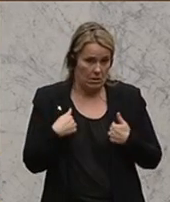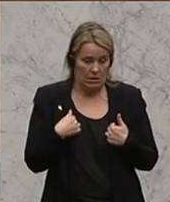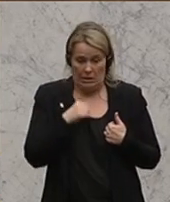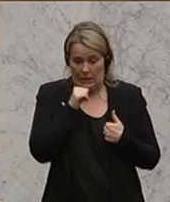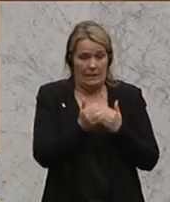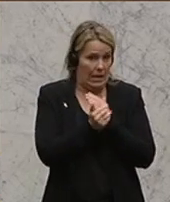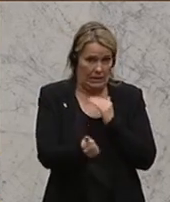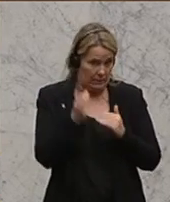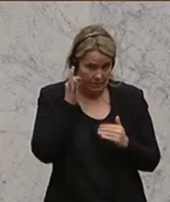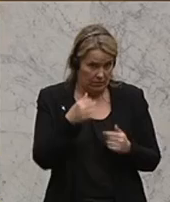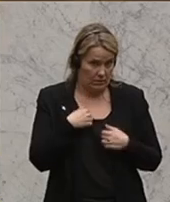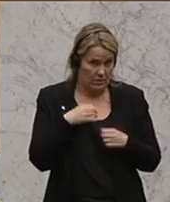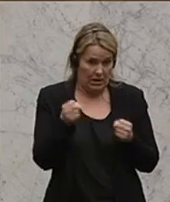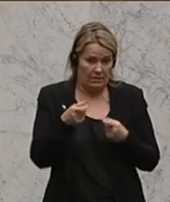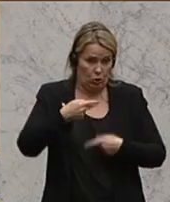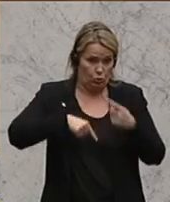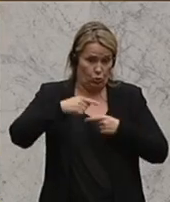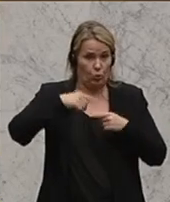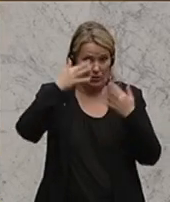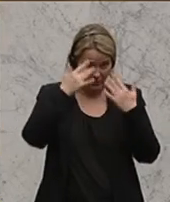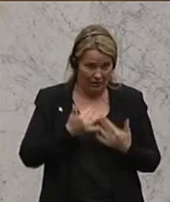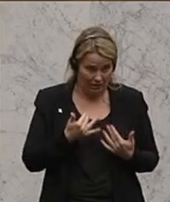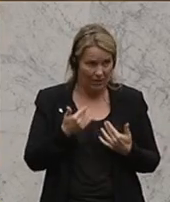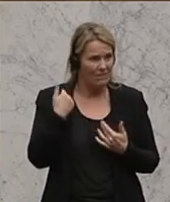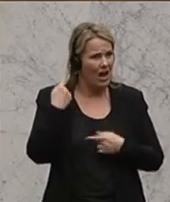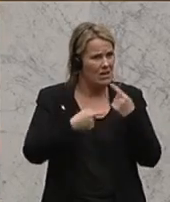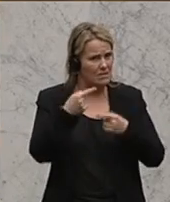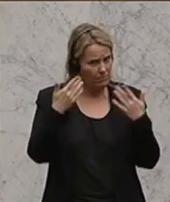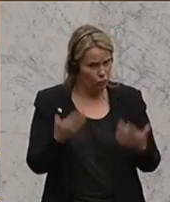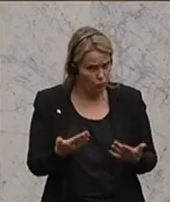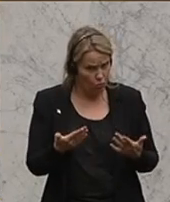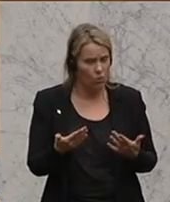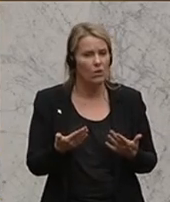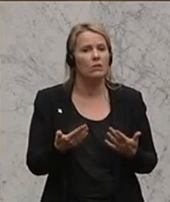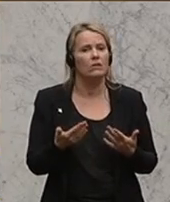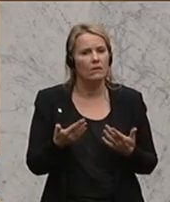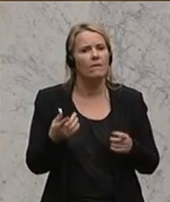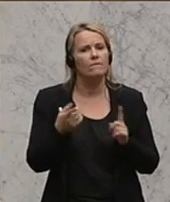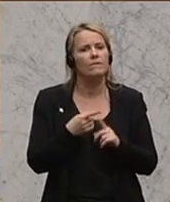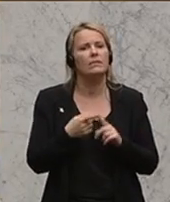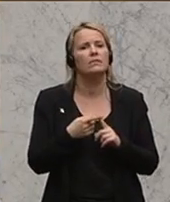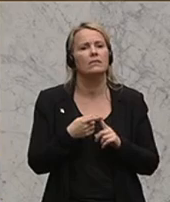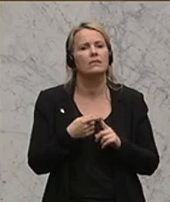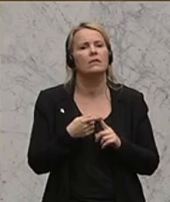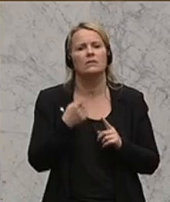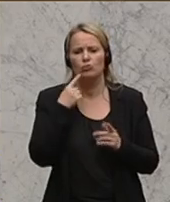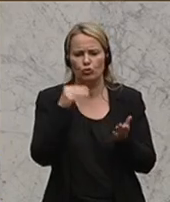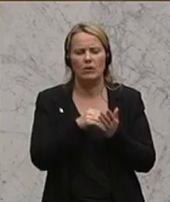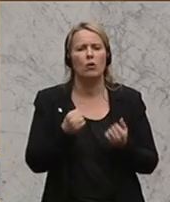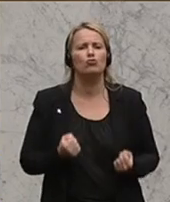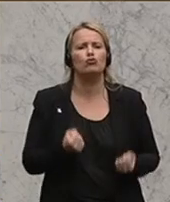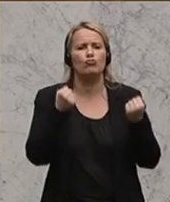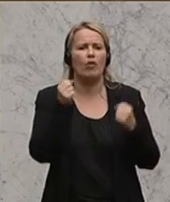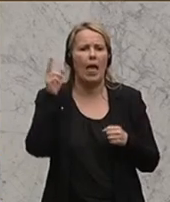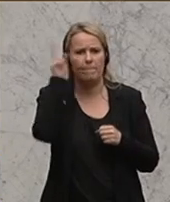keine Expertin, ich kann das nicht zurückrechnen, aber Sie wissen, und das wurde auch immer wieder erwähnt, findet Sie auch ein Protokoll, dass die Rede ist davon, dass ich schwer betrunken war